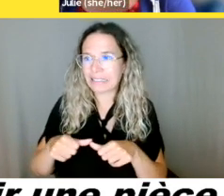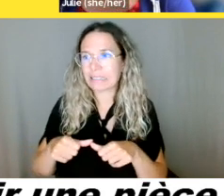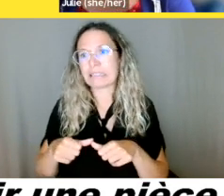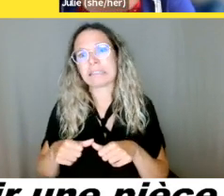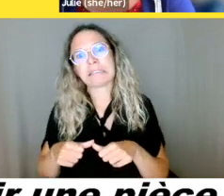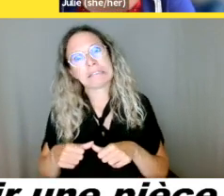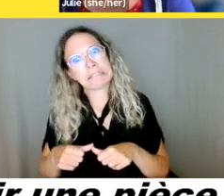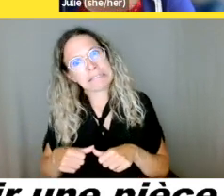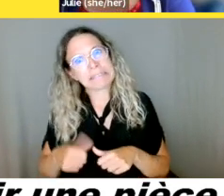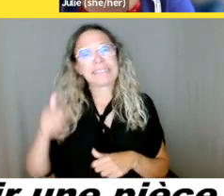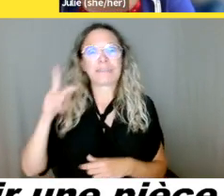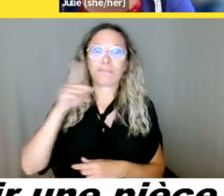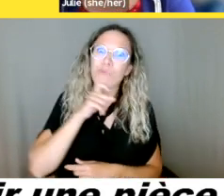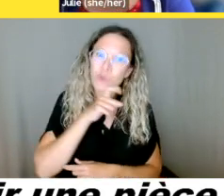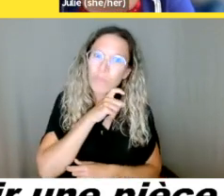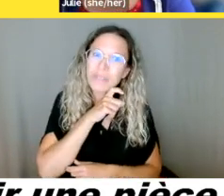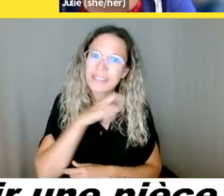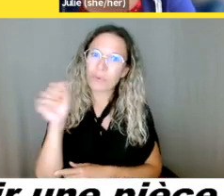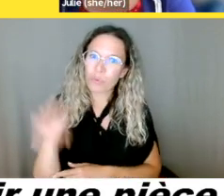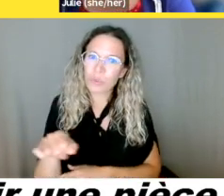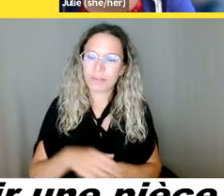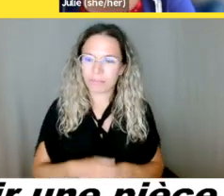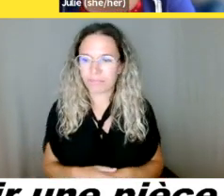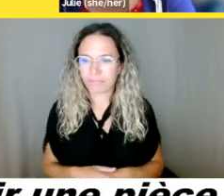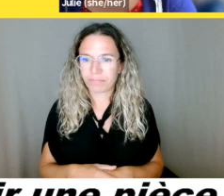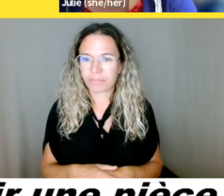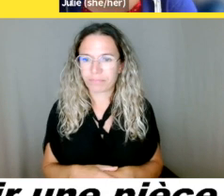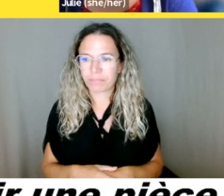passeport où est-ce qu n'accepte pas des cartes d'INCA,